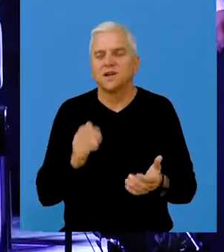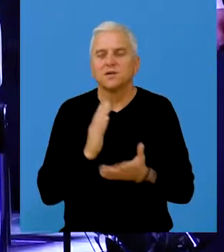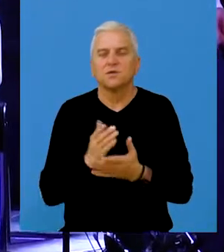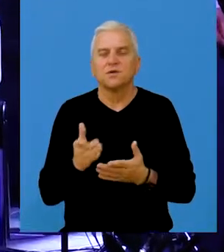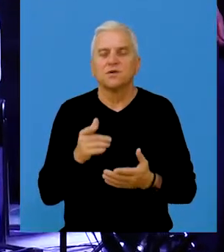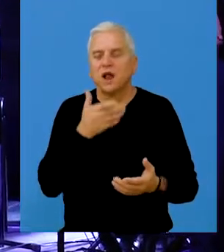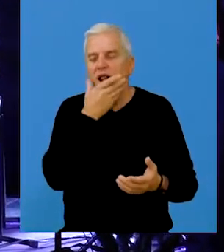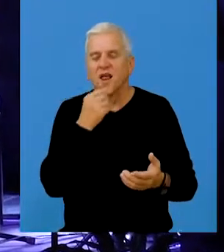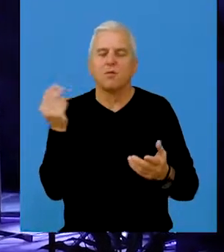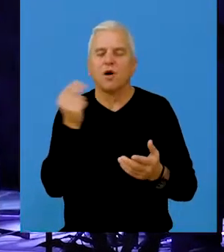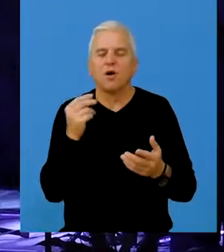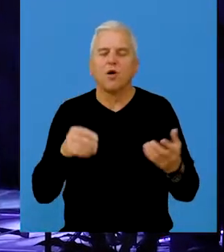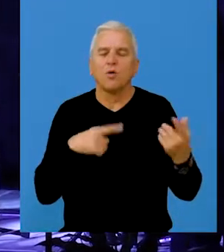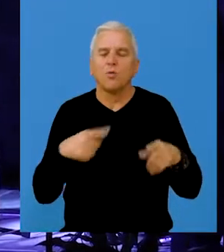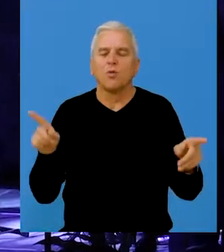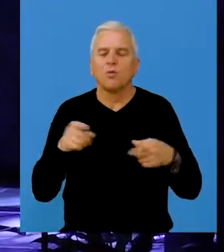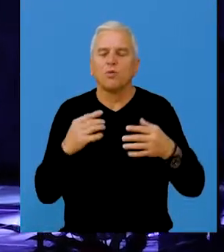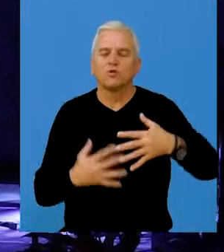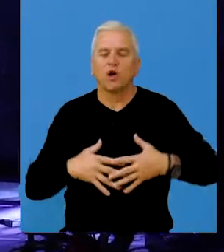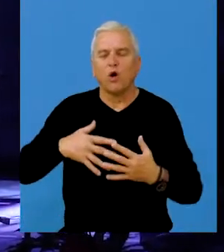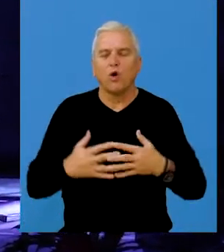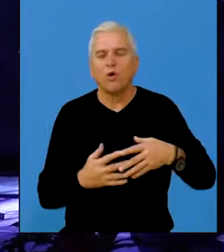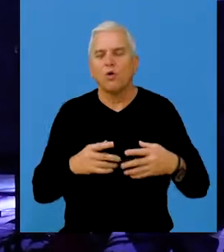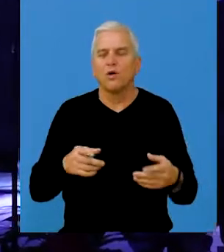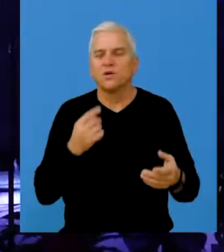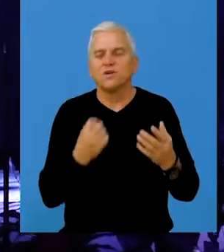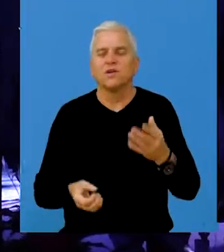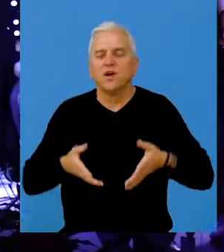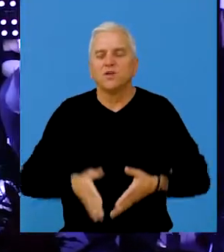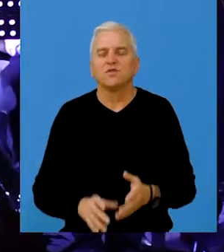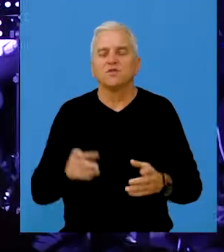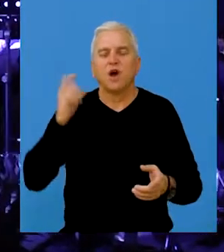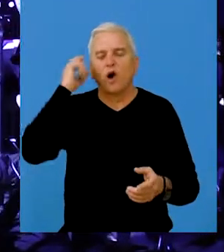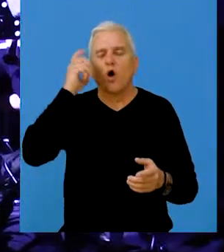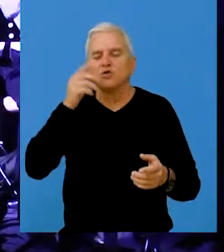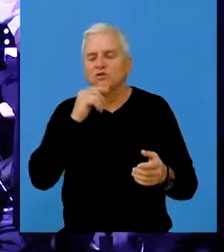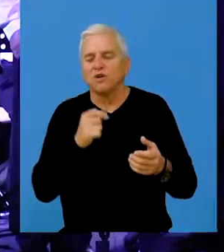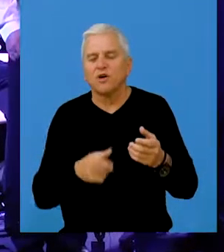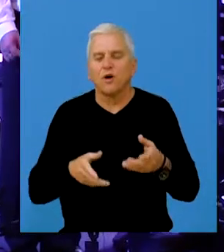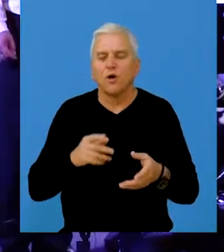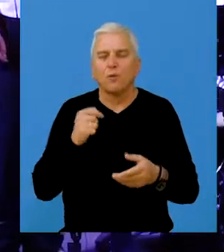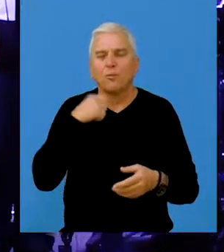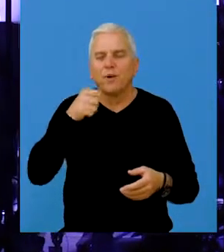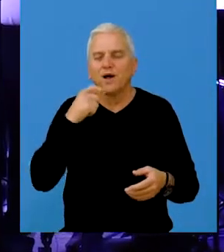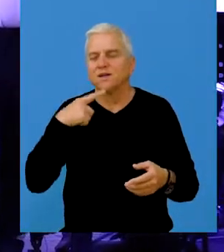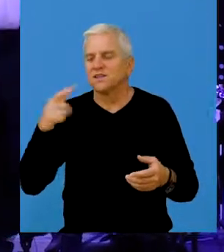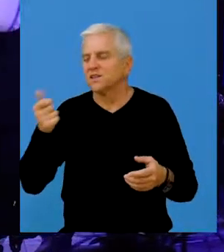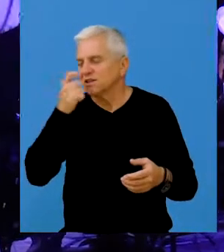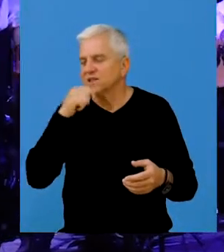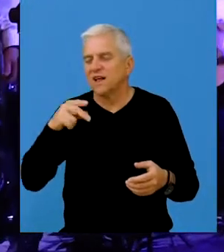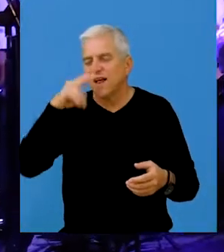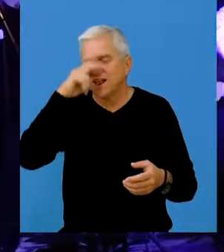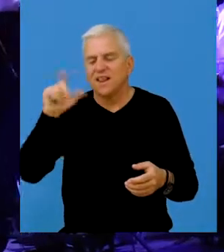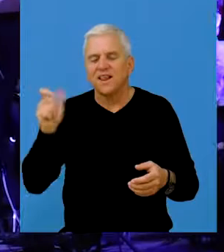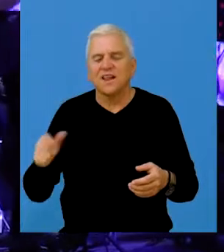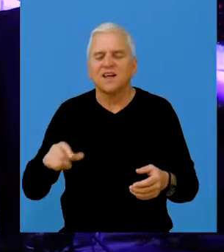da kažem, jedan kolaž numera od narodnih kola do izvodnih kosovskih pesama, do šansona,